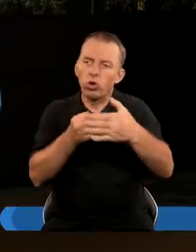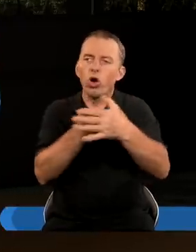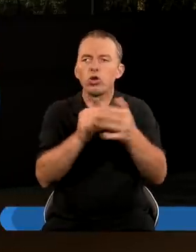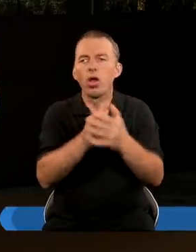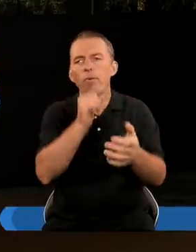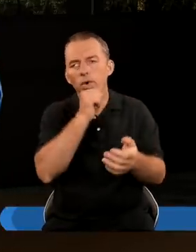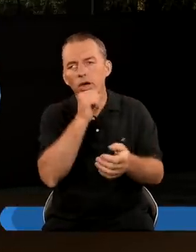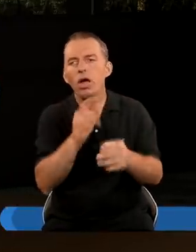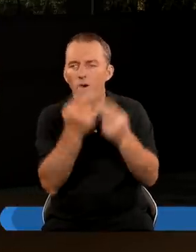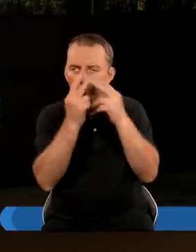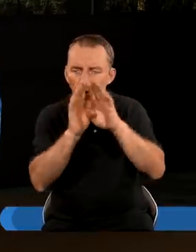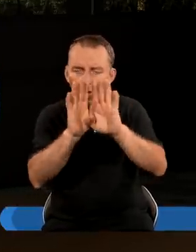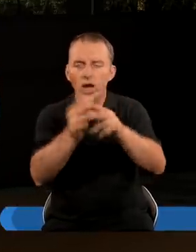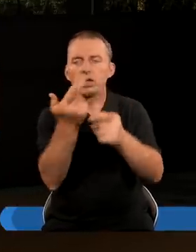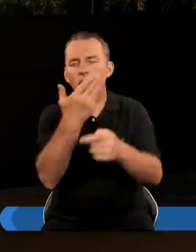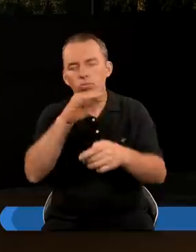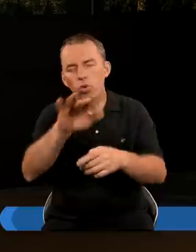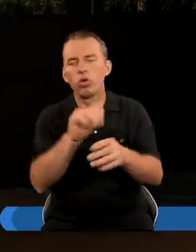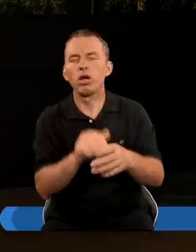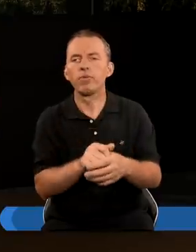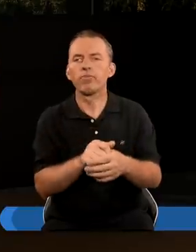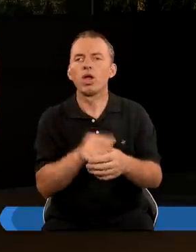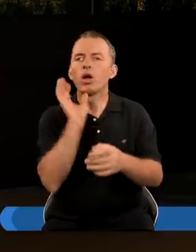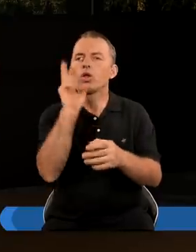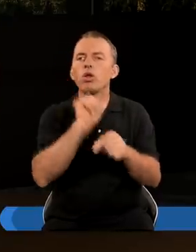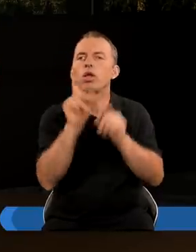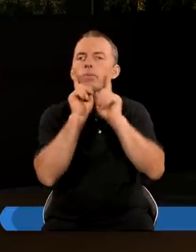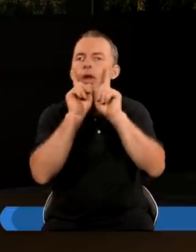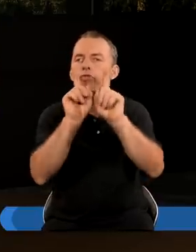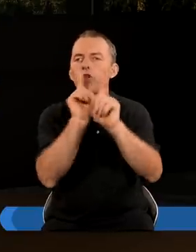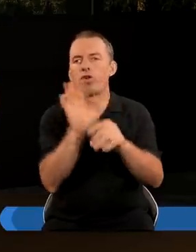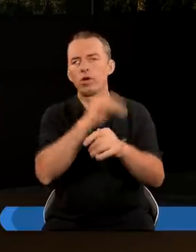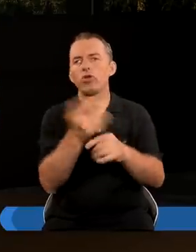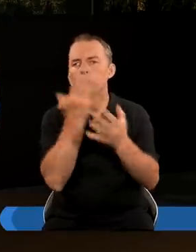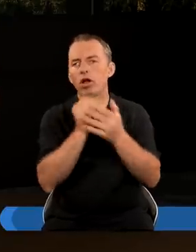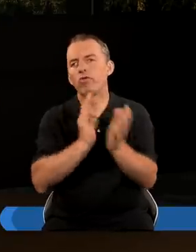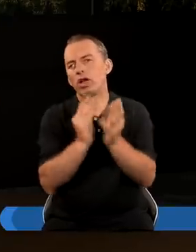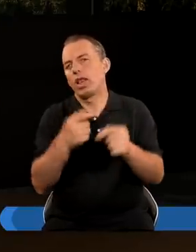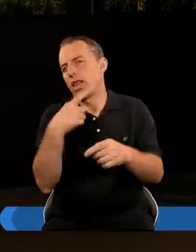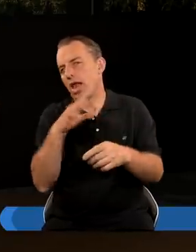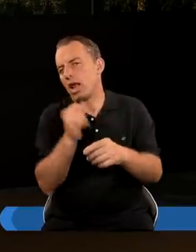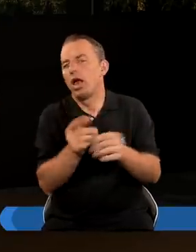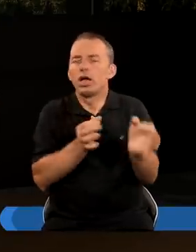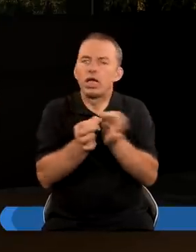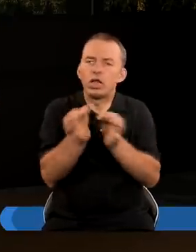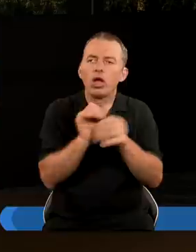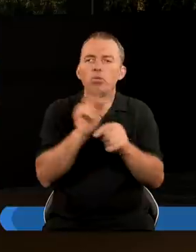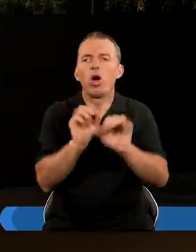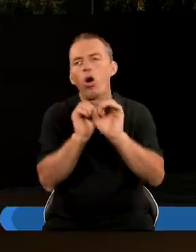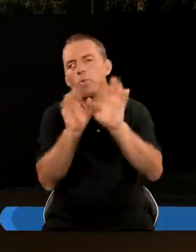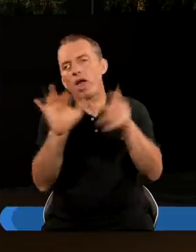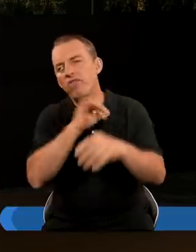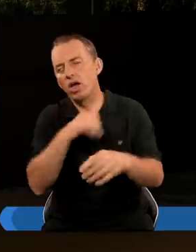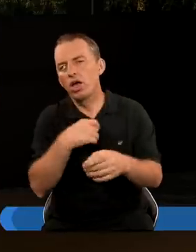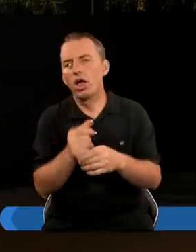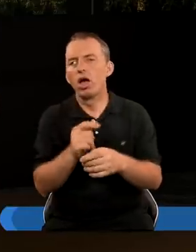dotrzeć do Babilonu I tak naprawdę pokazać mu Kto jest prawdziwym Bogiem I jak czytamy Księgę Daniela To widzimy tam wiele historii Jak Bóg